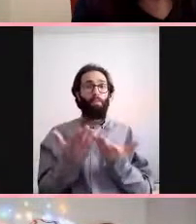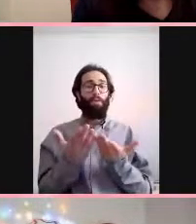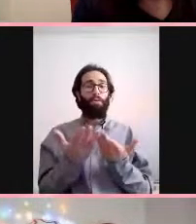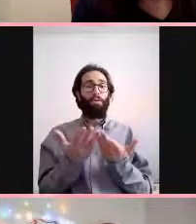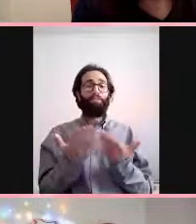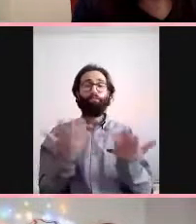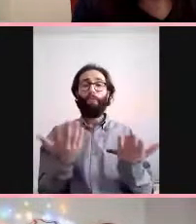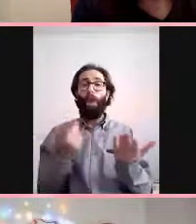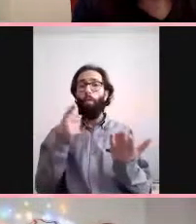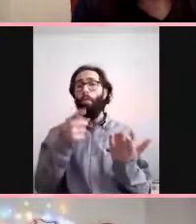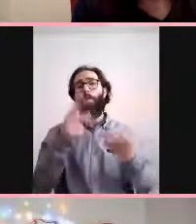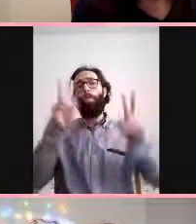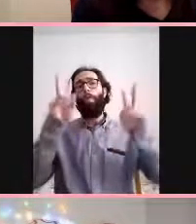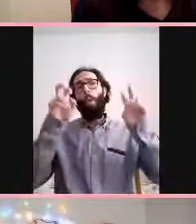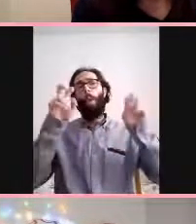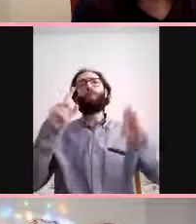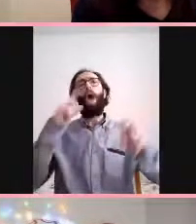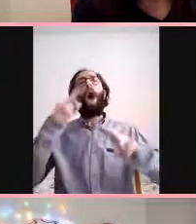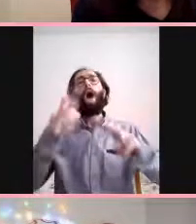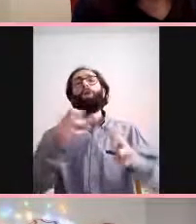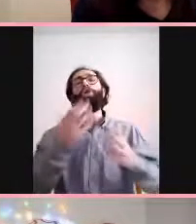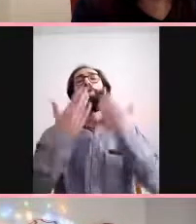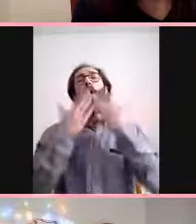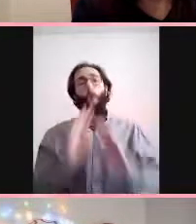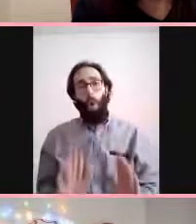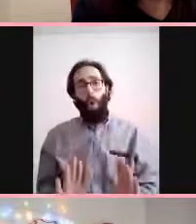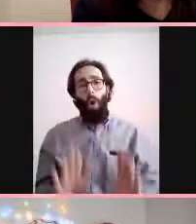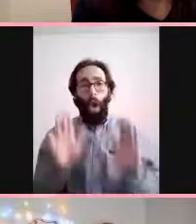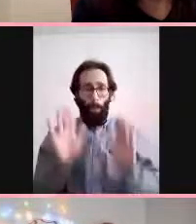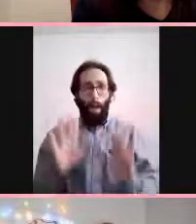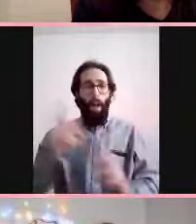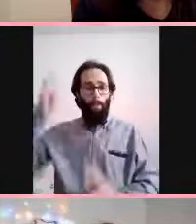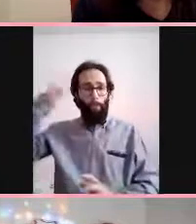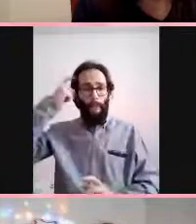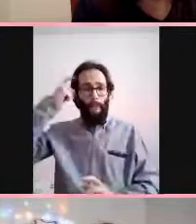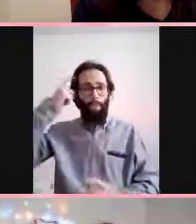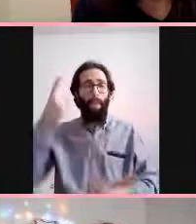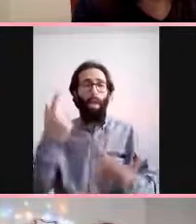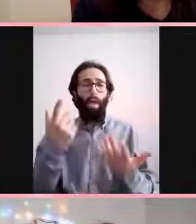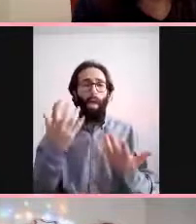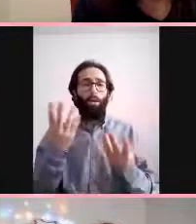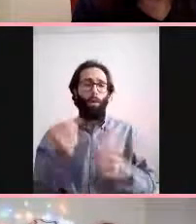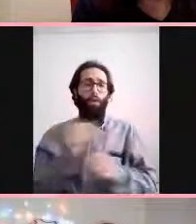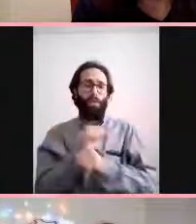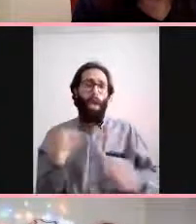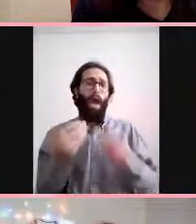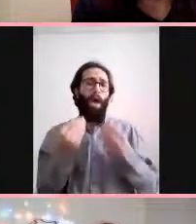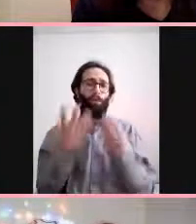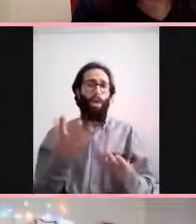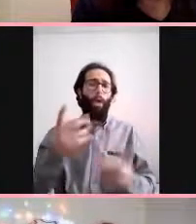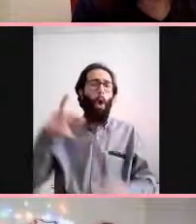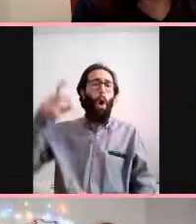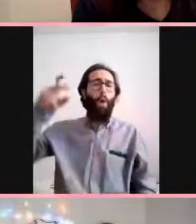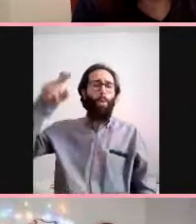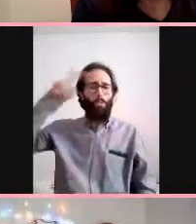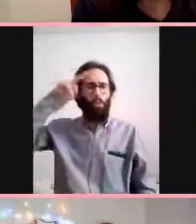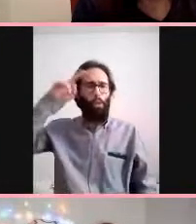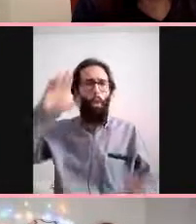hasar verdiğini biliyoruz hani depresyon gibi mental değişiklik gibi bunlar da tabii ki etkiler öğrenme kapasitesini.